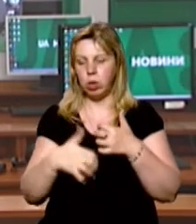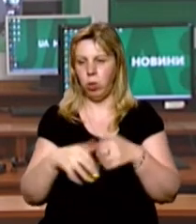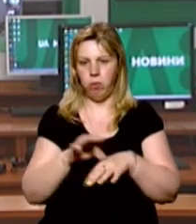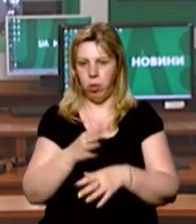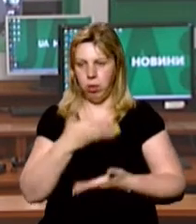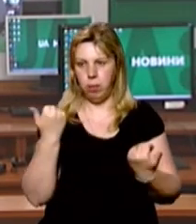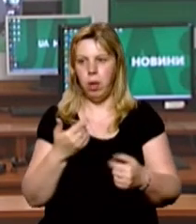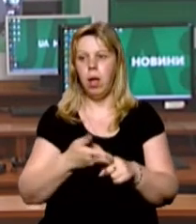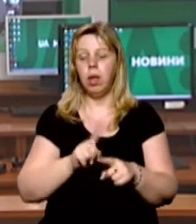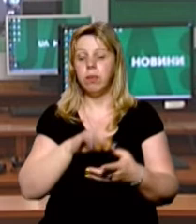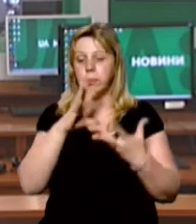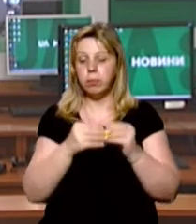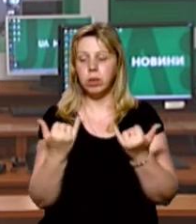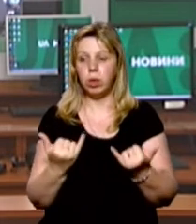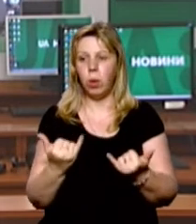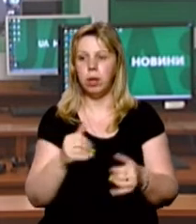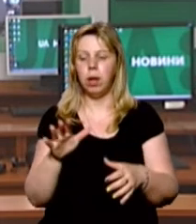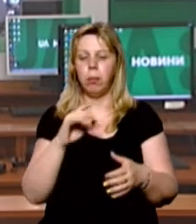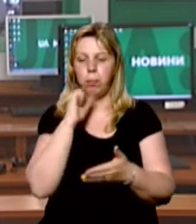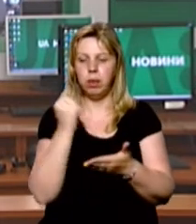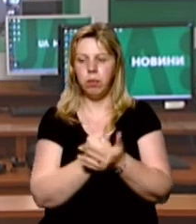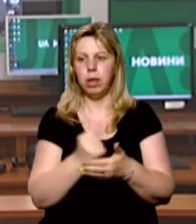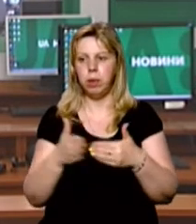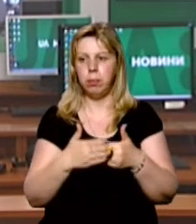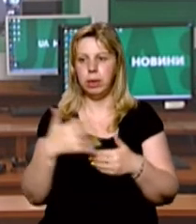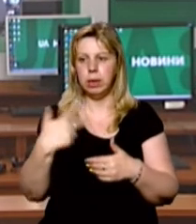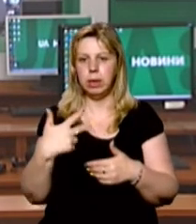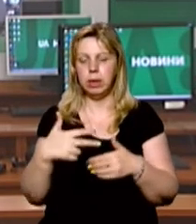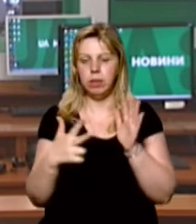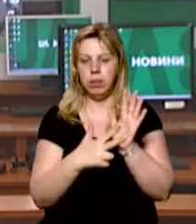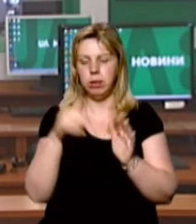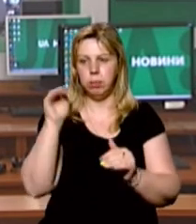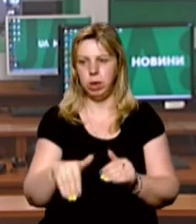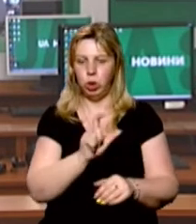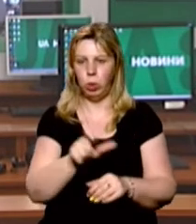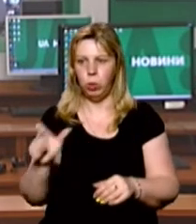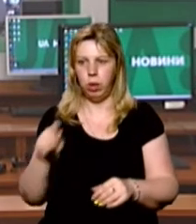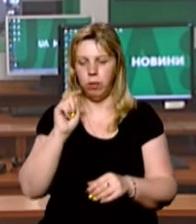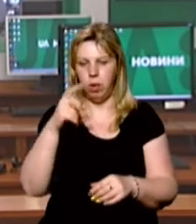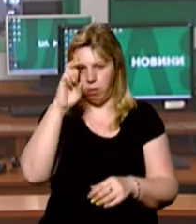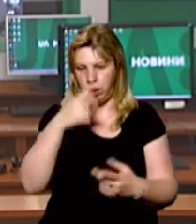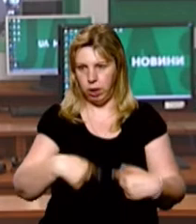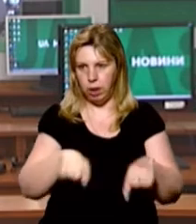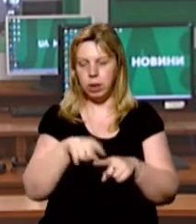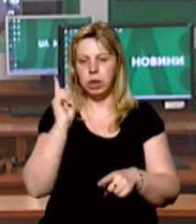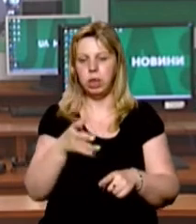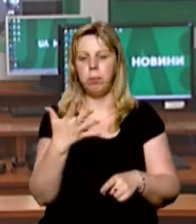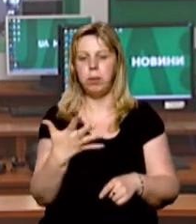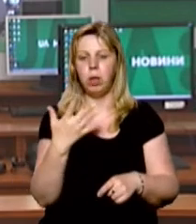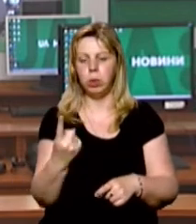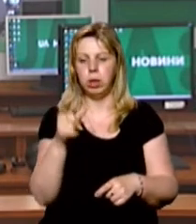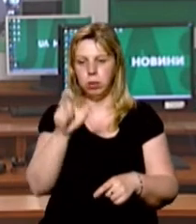області. Загалом станом на сьогодні діагноз підтвердили у понад 38 тисяч людей в країні. 1051